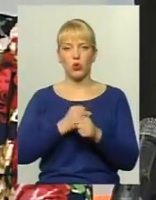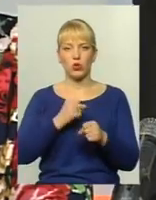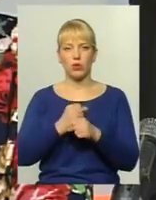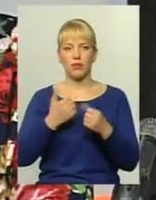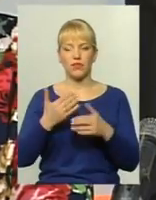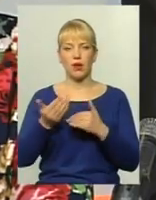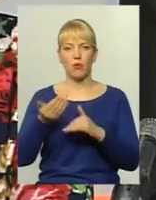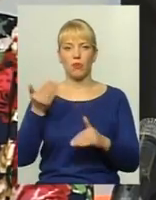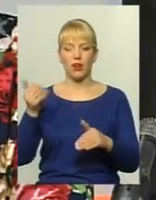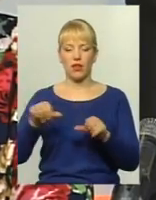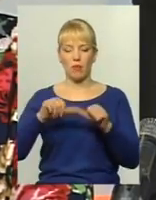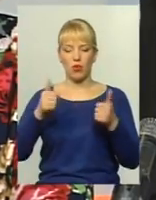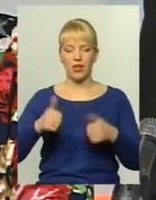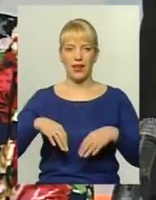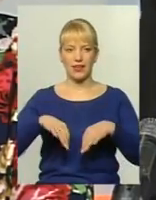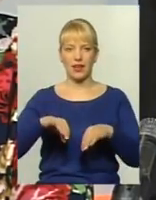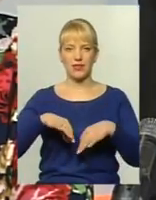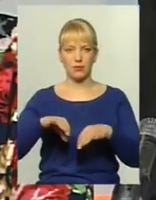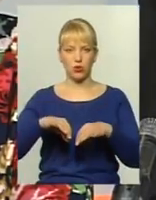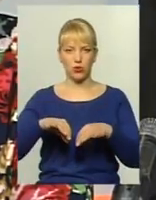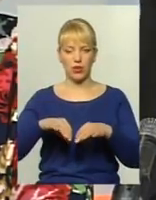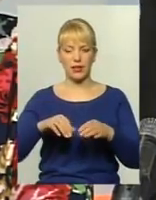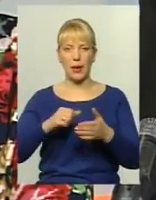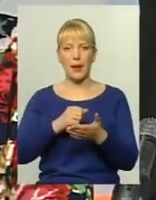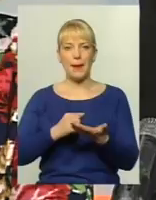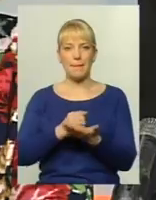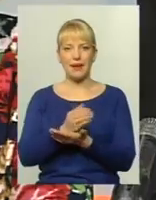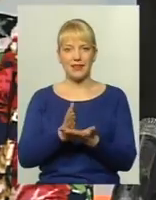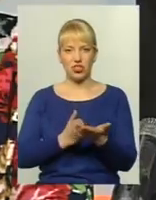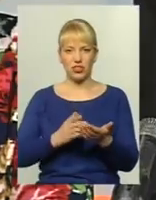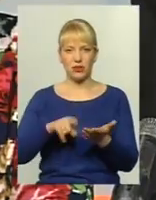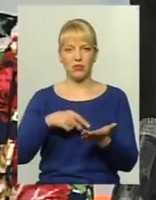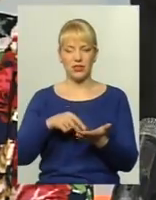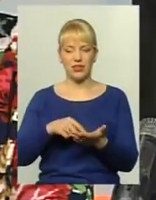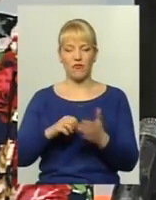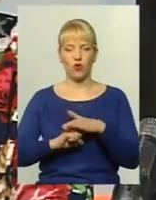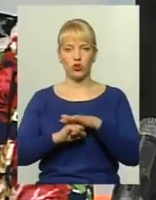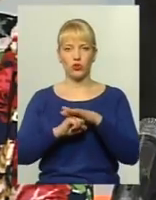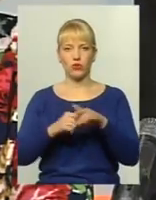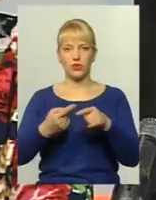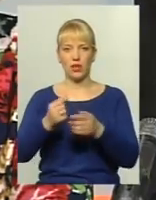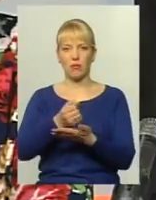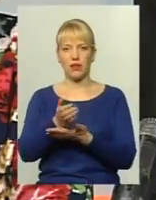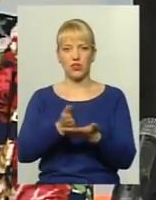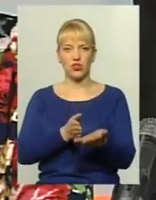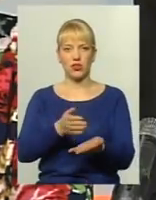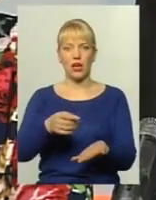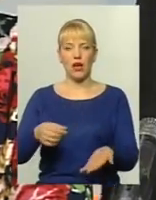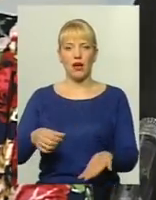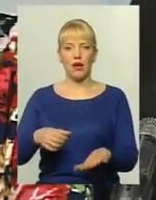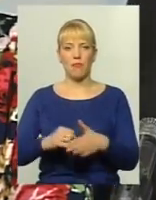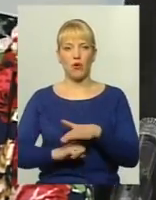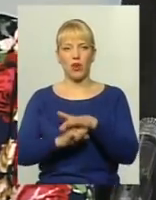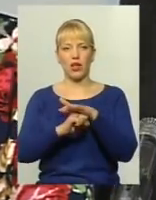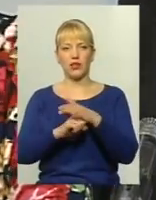попередня модель транспортної мережі міста. В основу розробки даної мережі покладено, в першу